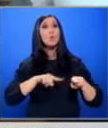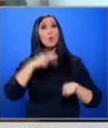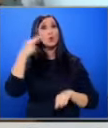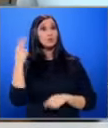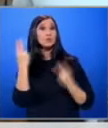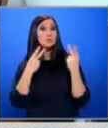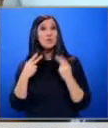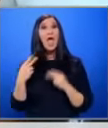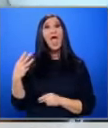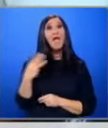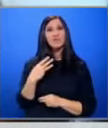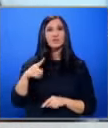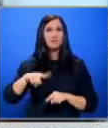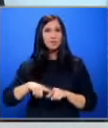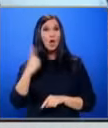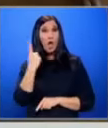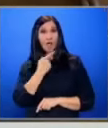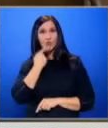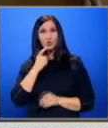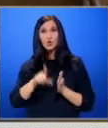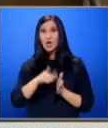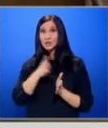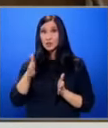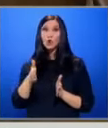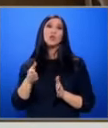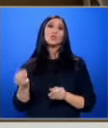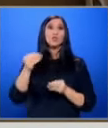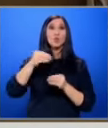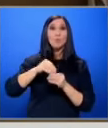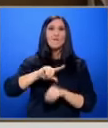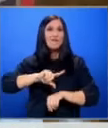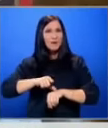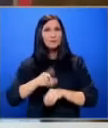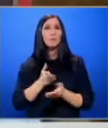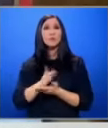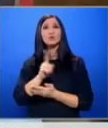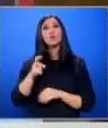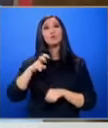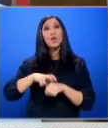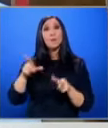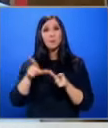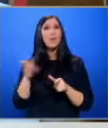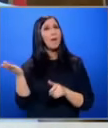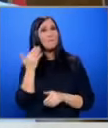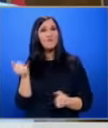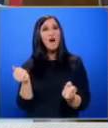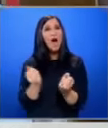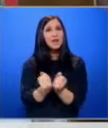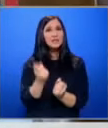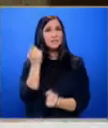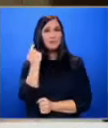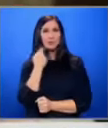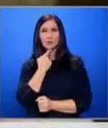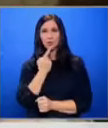поразумение за ефективна присъда От едногодишният срок ще бъде приспаднато времето, през което Джан Махмуд е бил в ареста от ноември миналата